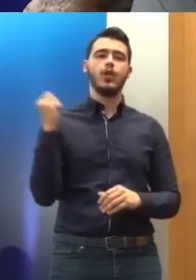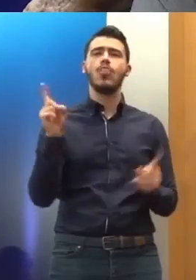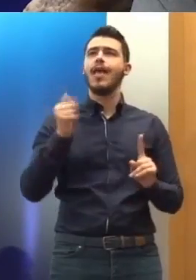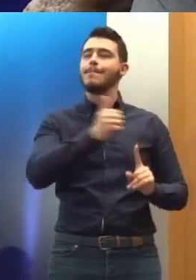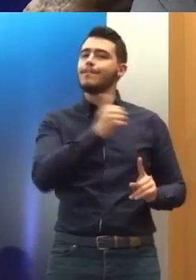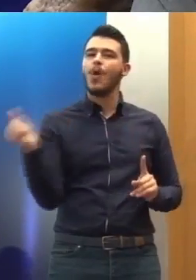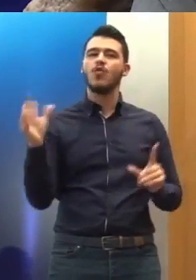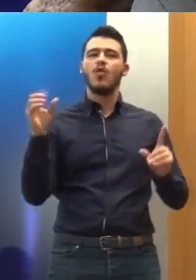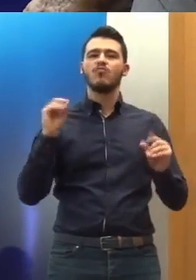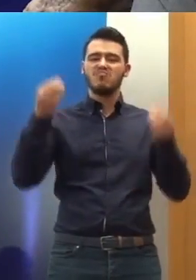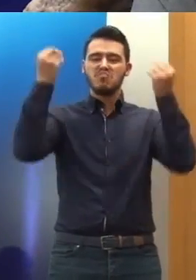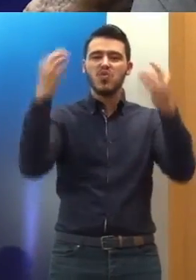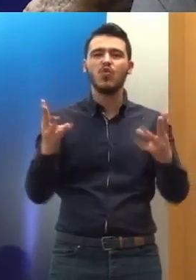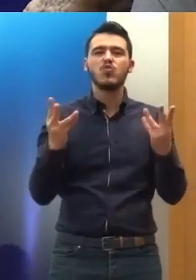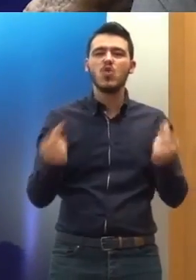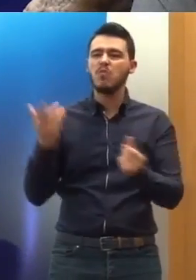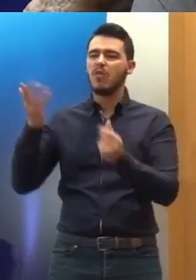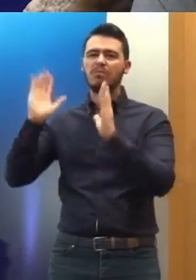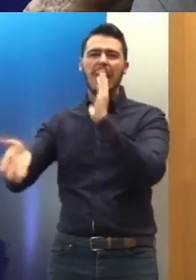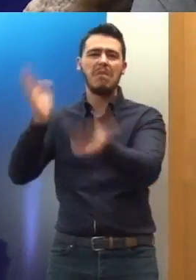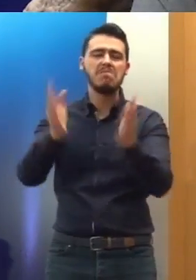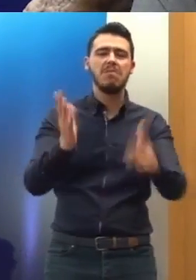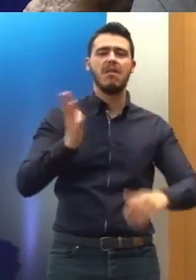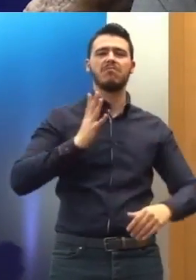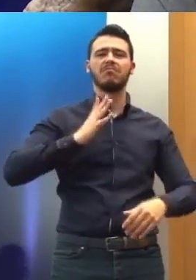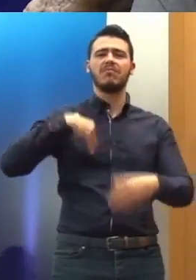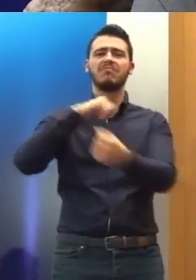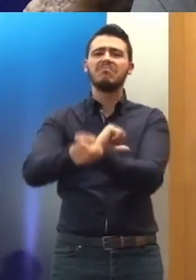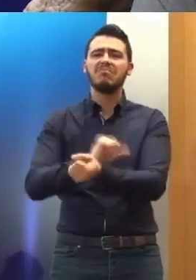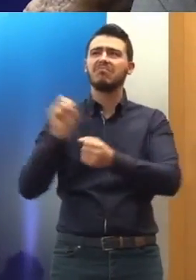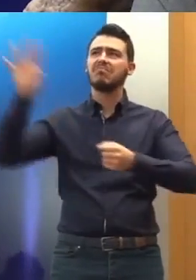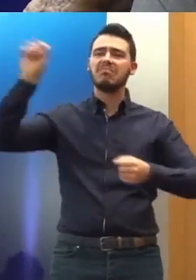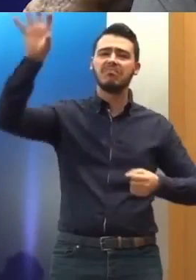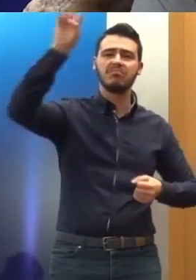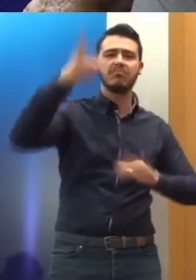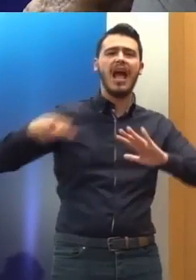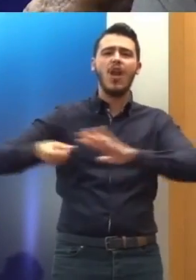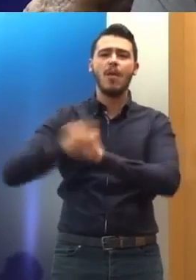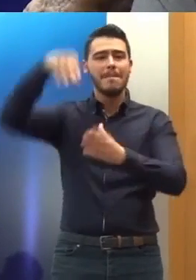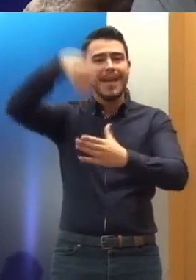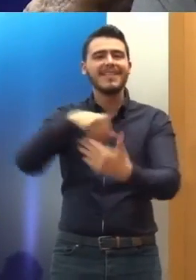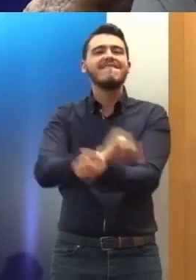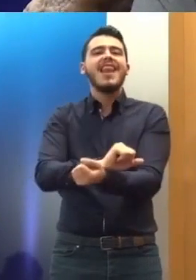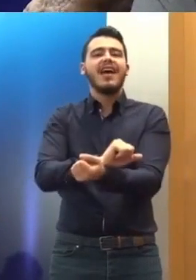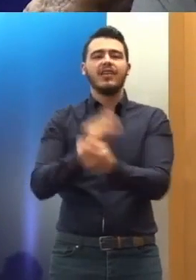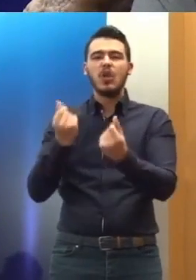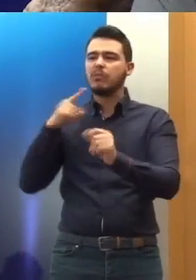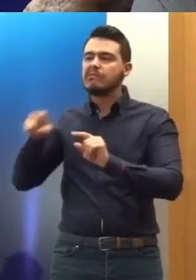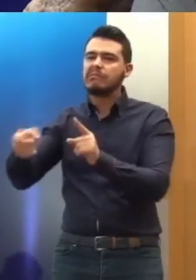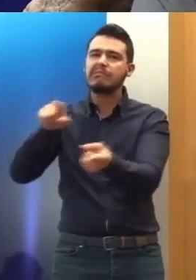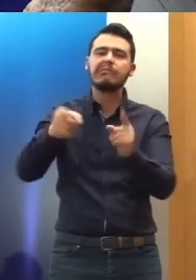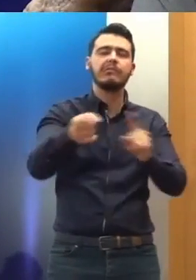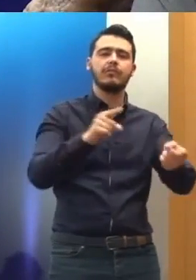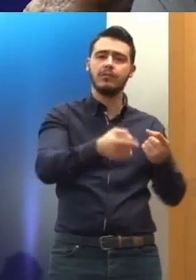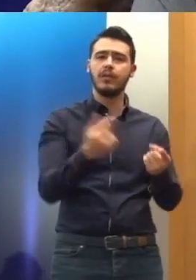των αλλοδαπών στα διάφορα κέντρα κράτησης αλλά συμπαρασύρει μαζί και τη